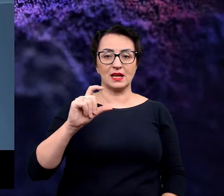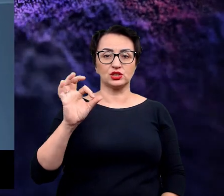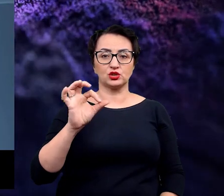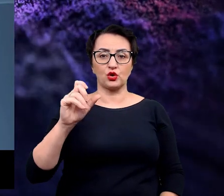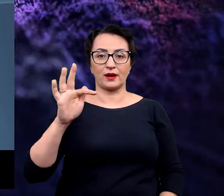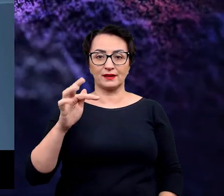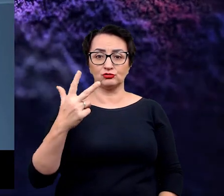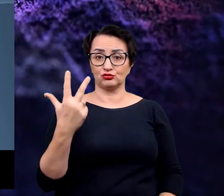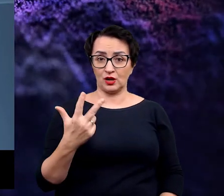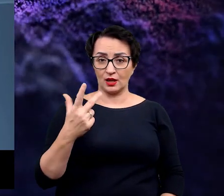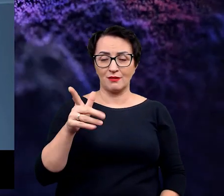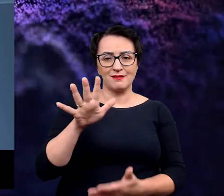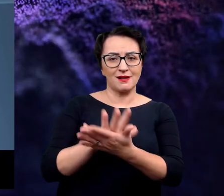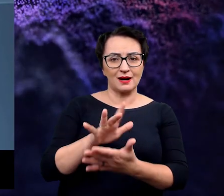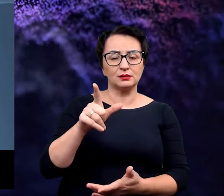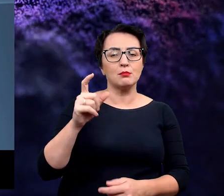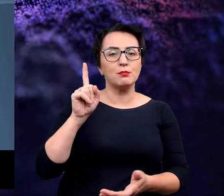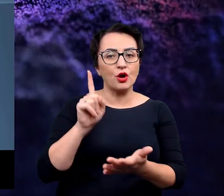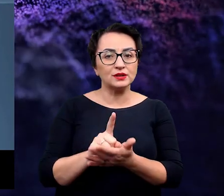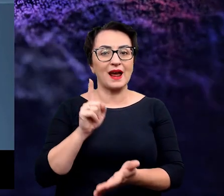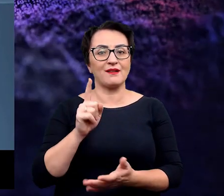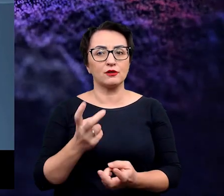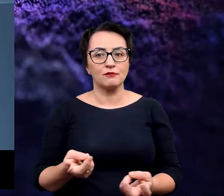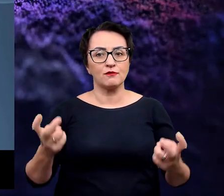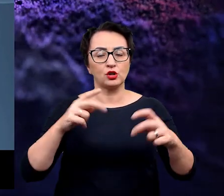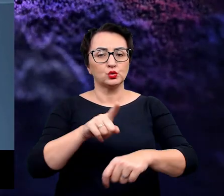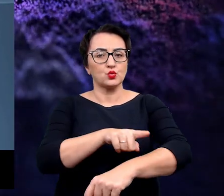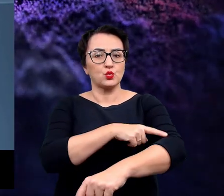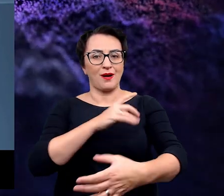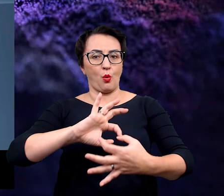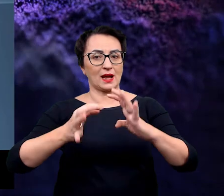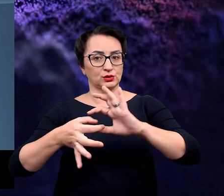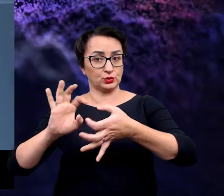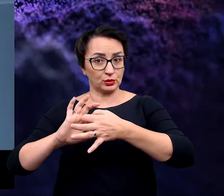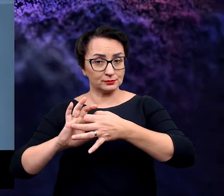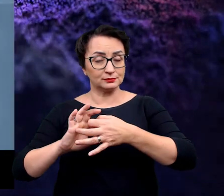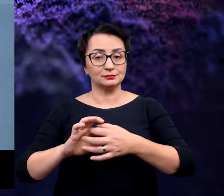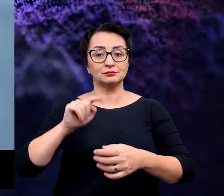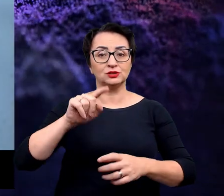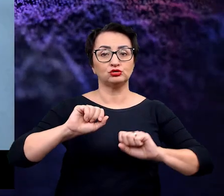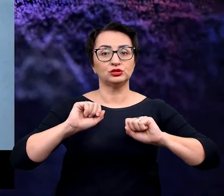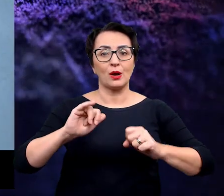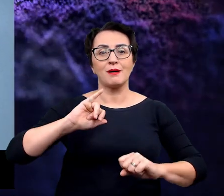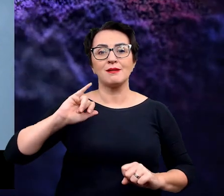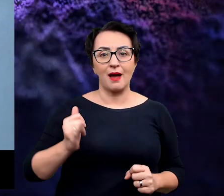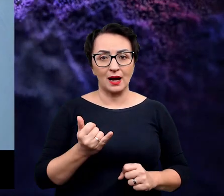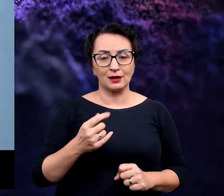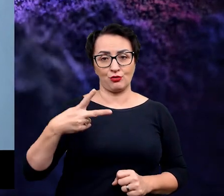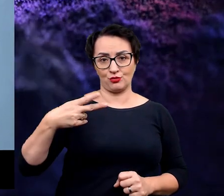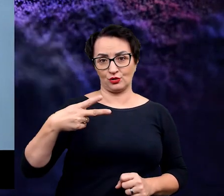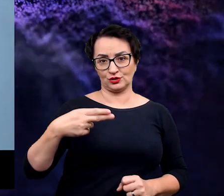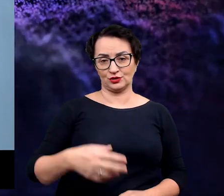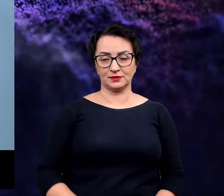eskorta, która ma taką swoją charakterystykę, potrafi tworzyć długie łańcuchy i te łańcuchy